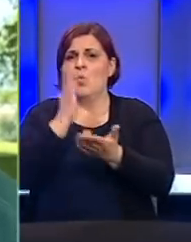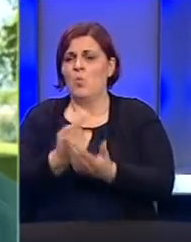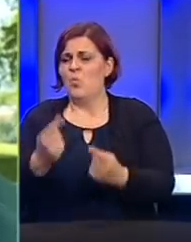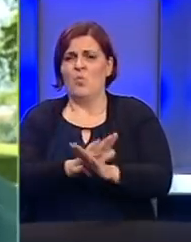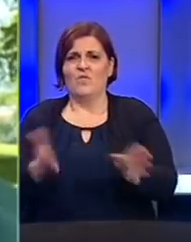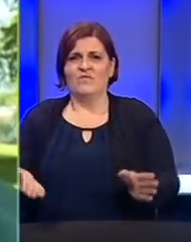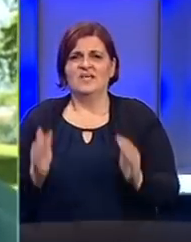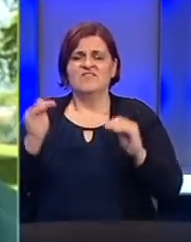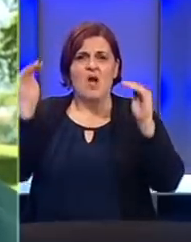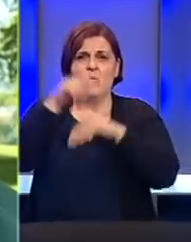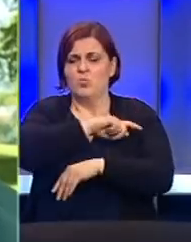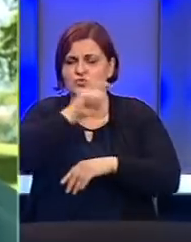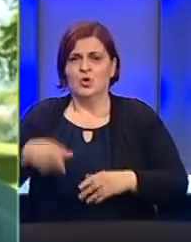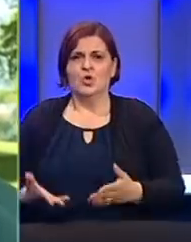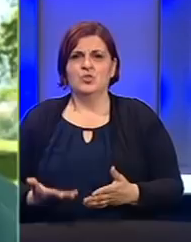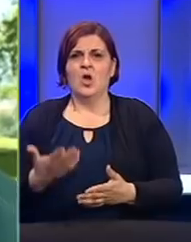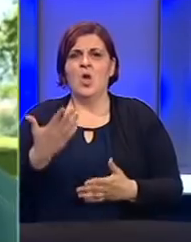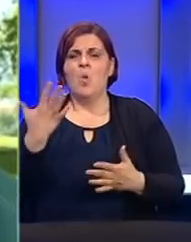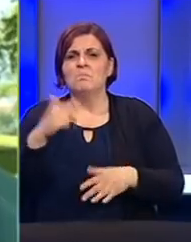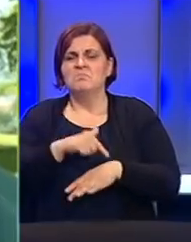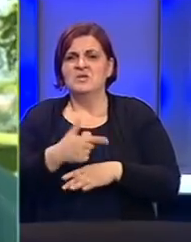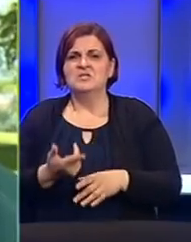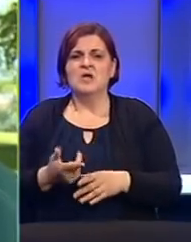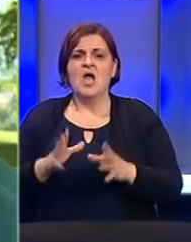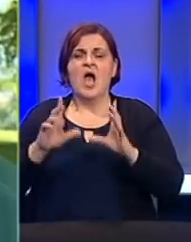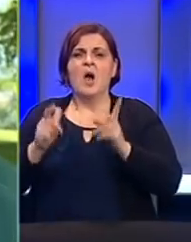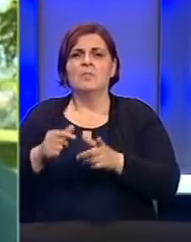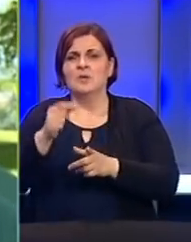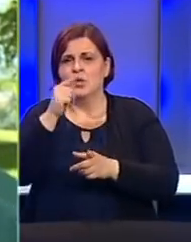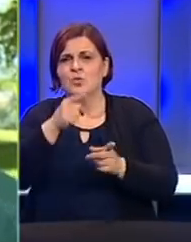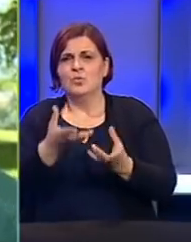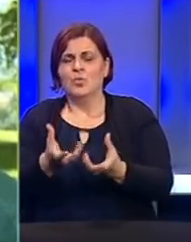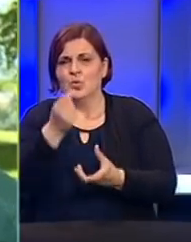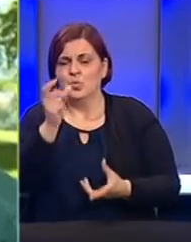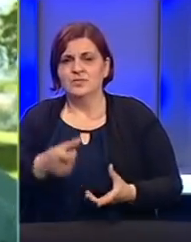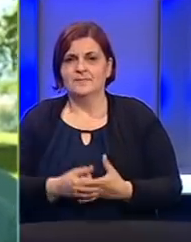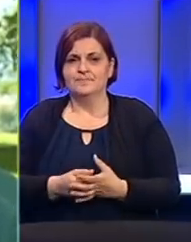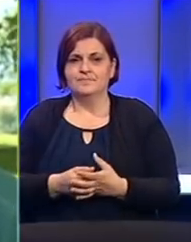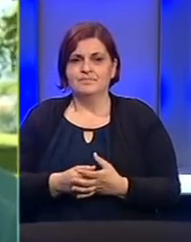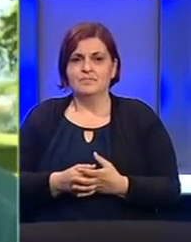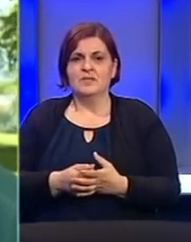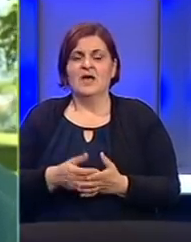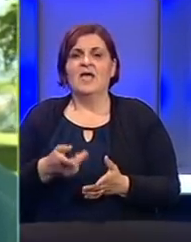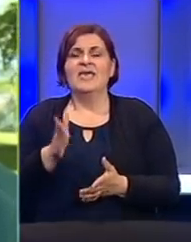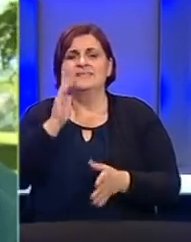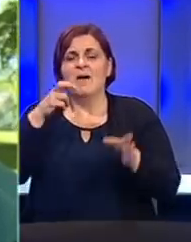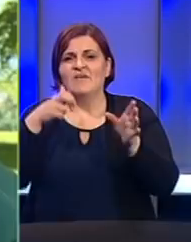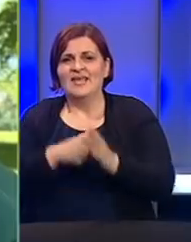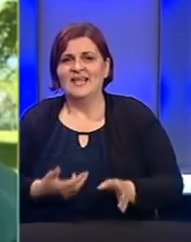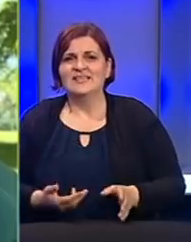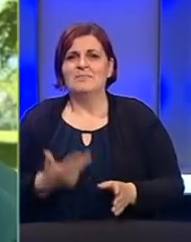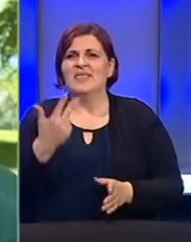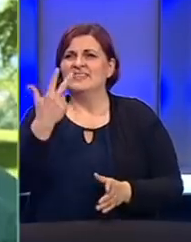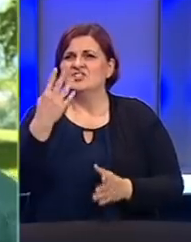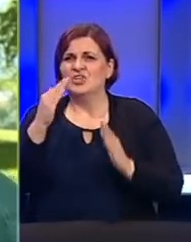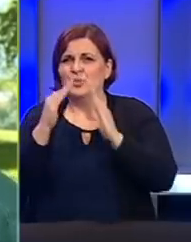ima. Svakvu noć i dođe oko 5 sati i dođe po grupa odrši prema gori. I spavio na stanci imaju 3-4